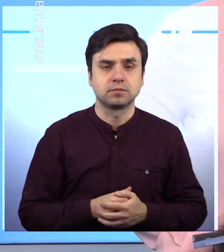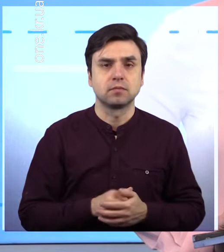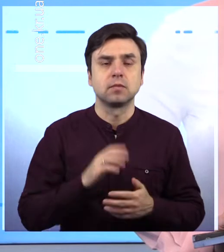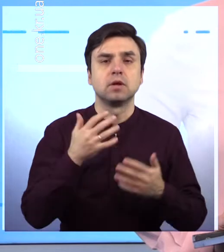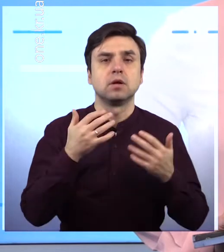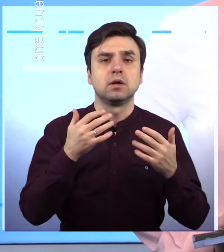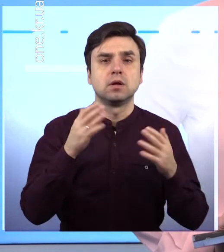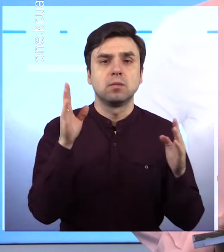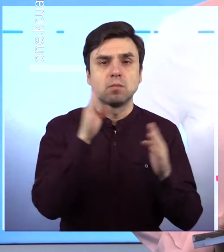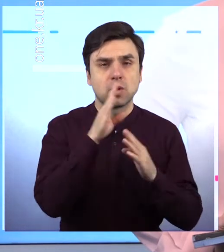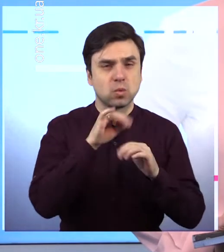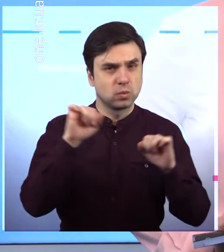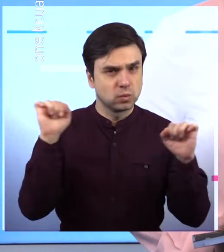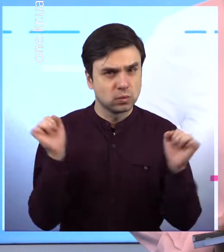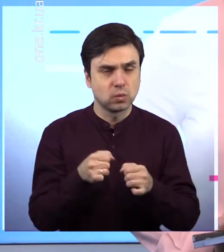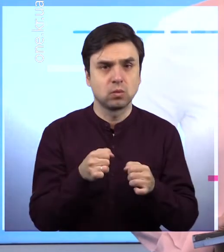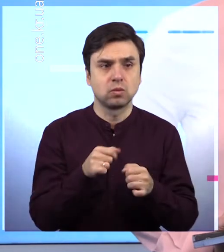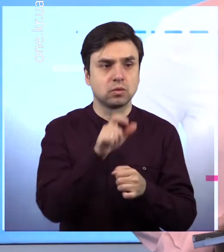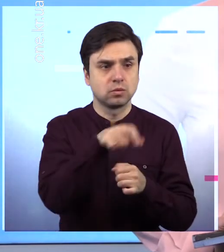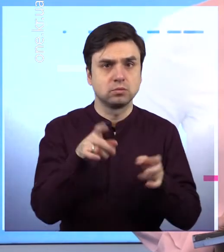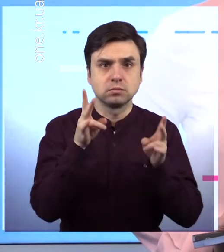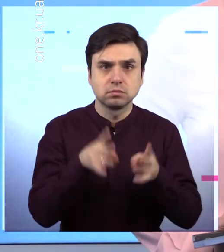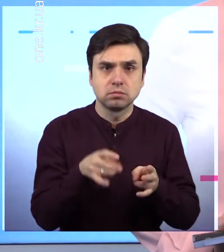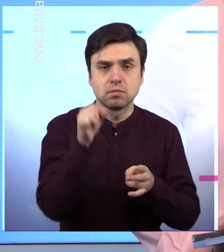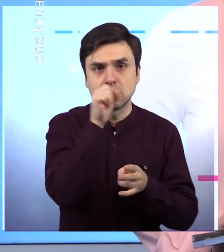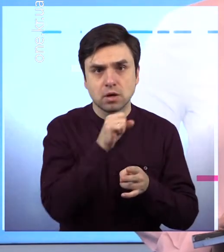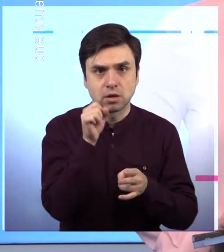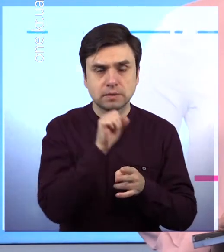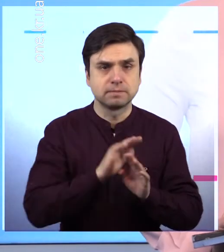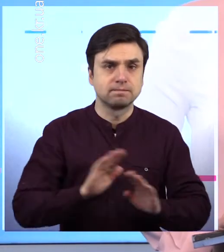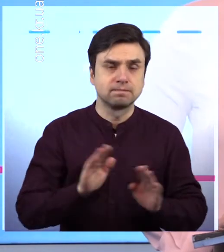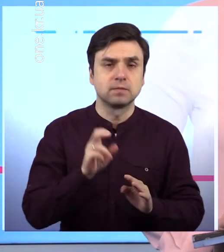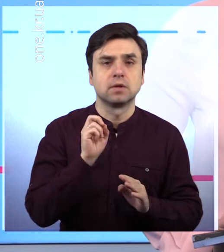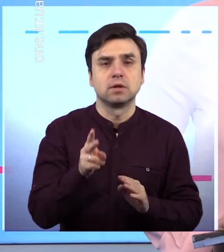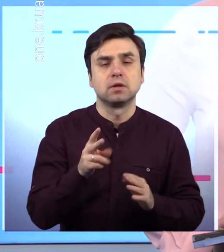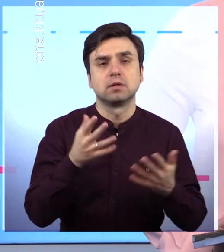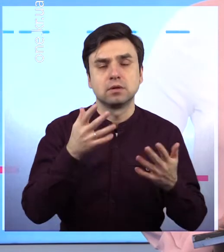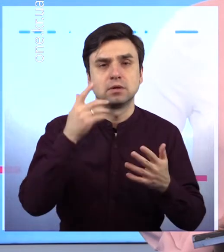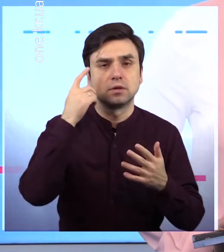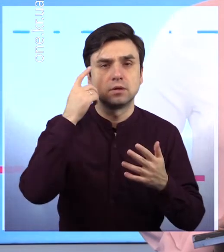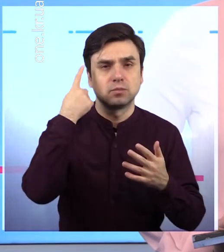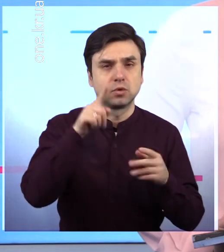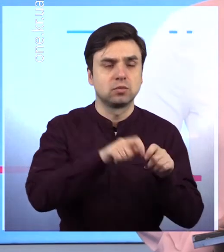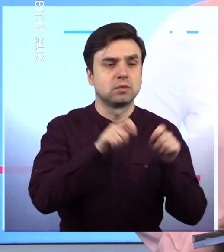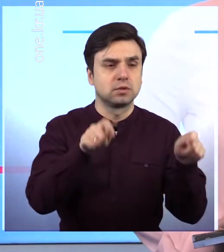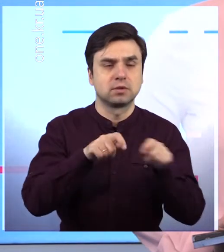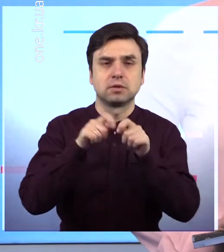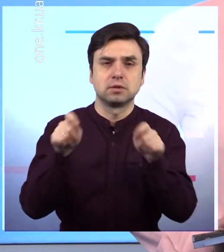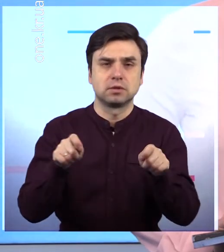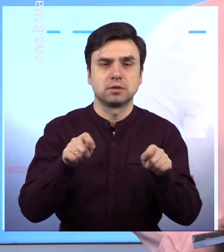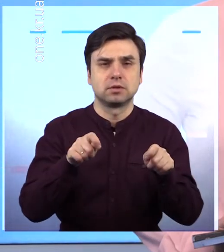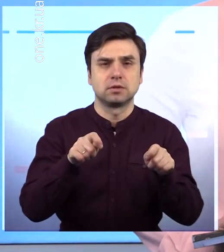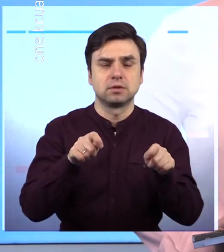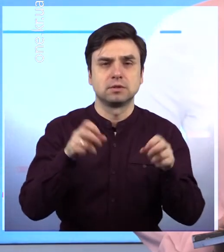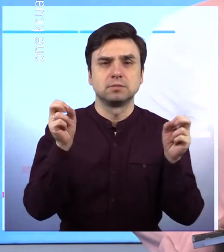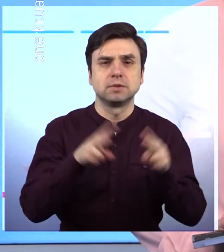температури у Кривоморозі відновлюють свою роботу стаціонарні пункти обігріву. До стабілізації погодних умов на території міста